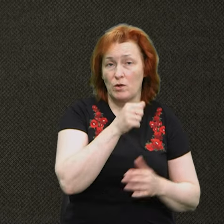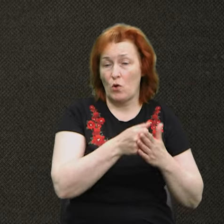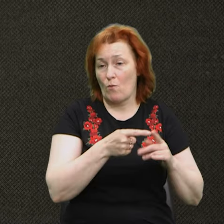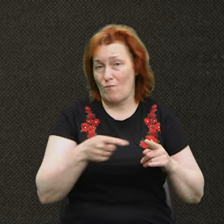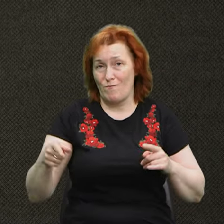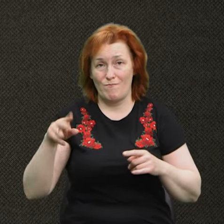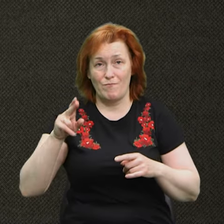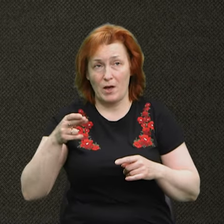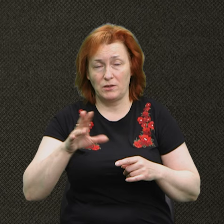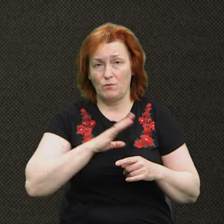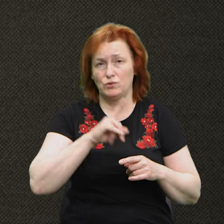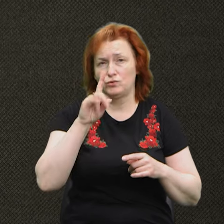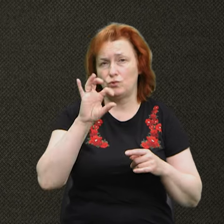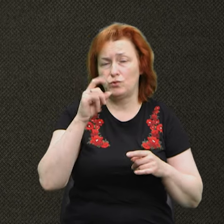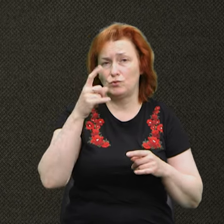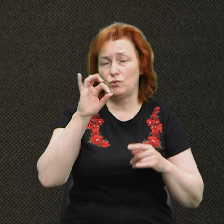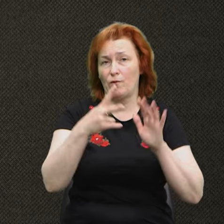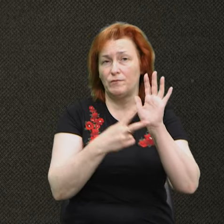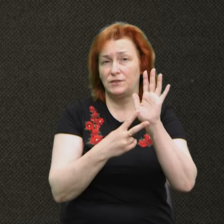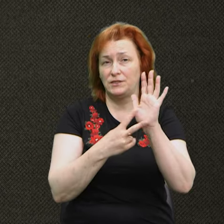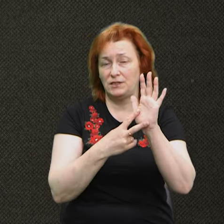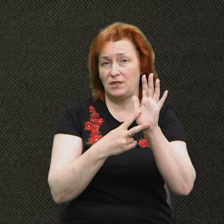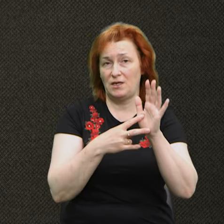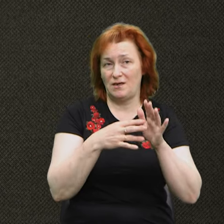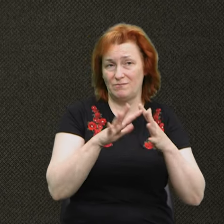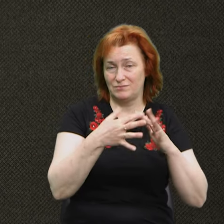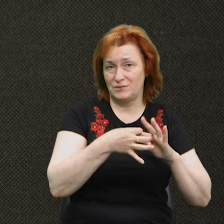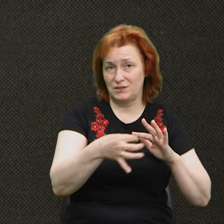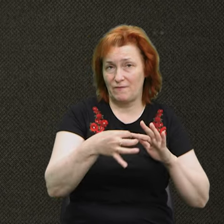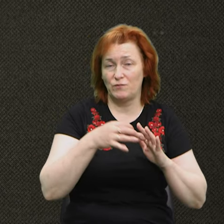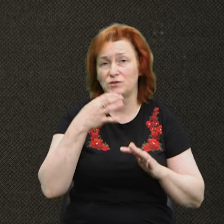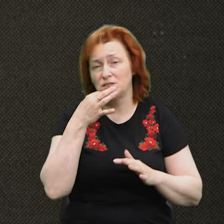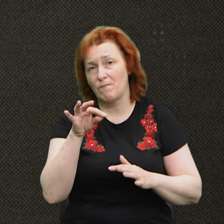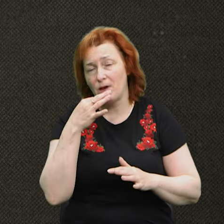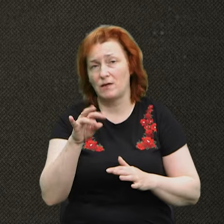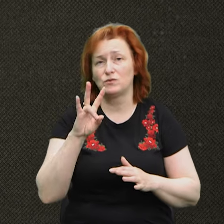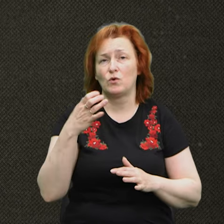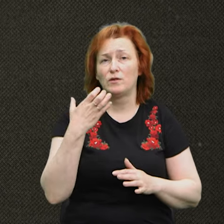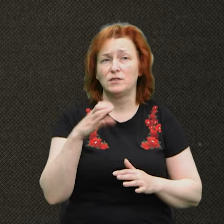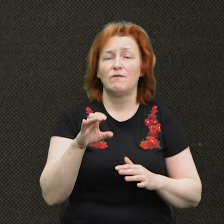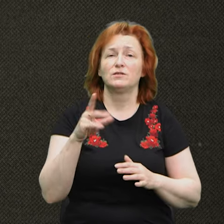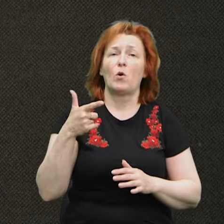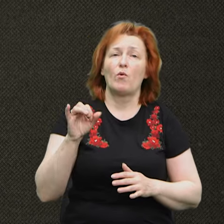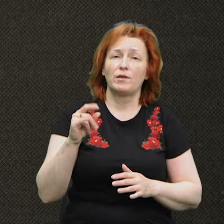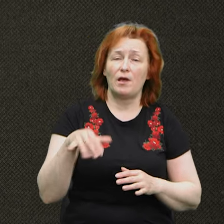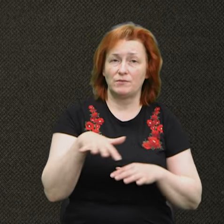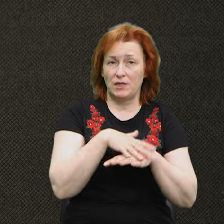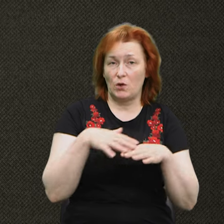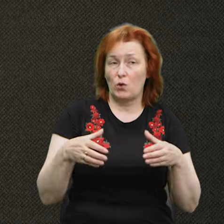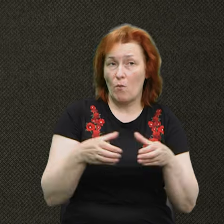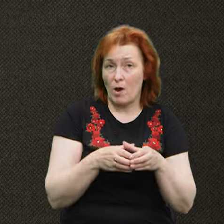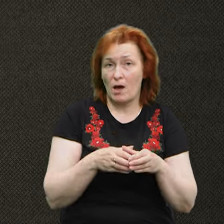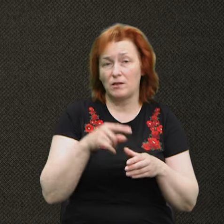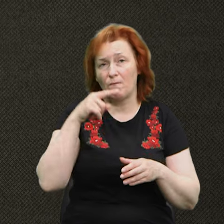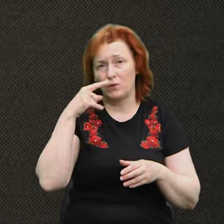157 приходів по 11 населених пунктах у Семенівській, Новгородській, Сновській та Городнянській громадах. Росіяни